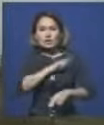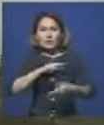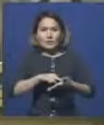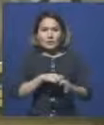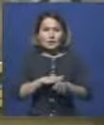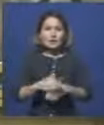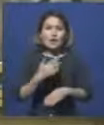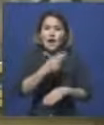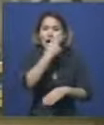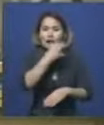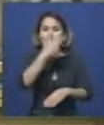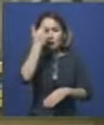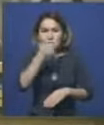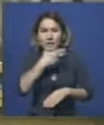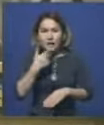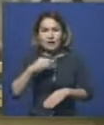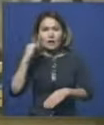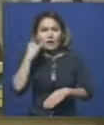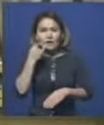Италиялық кампанияның бірақ қол қойды.